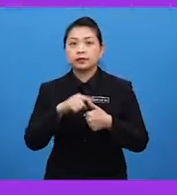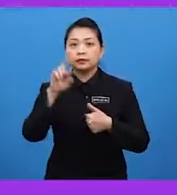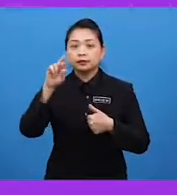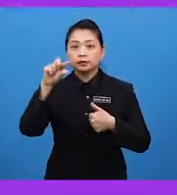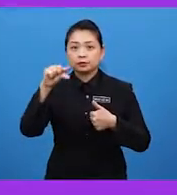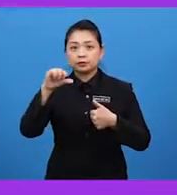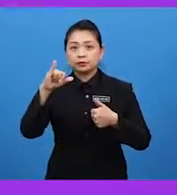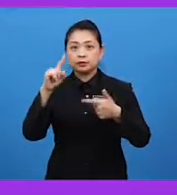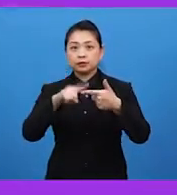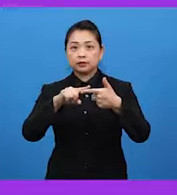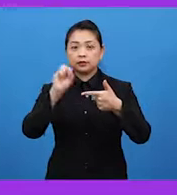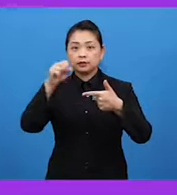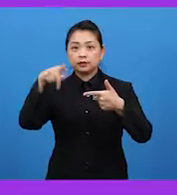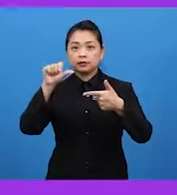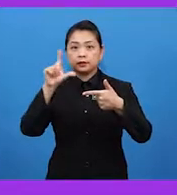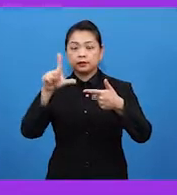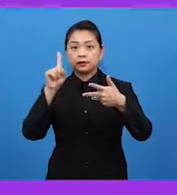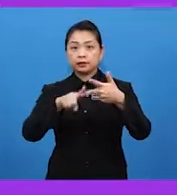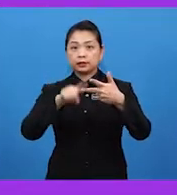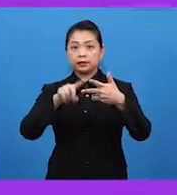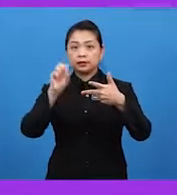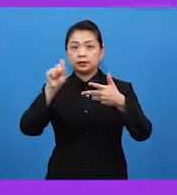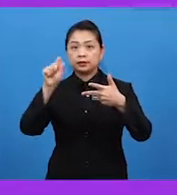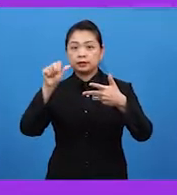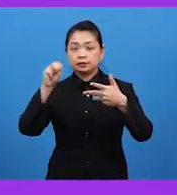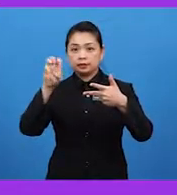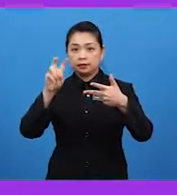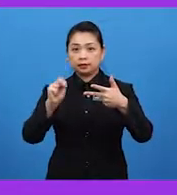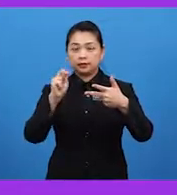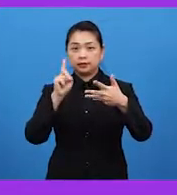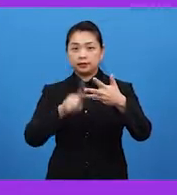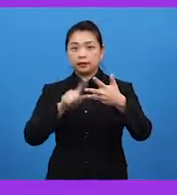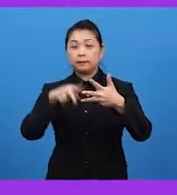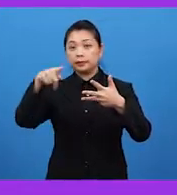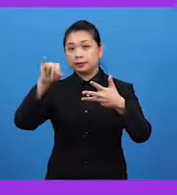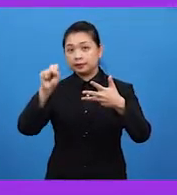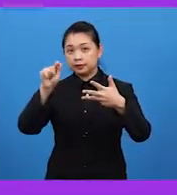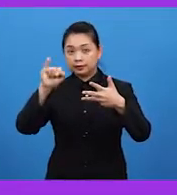sepat. Ketiga, stamen. Dan keempat, pistil.